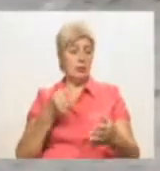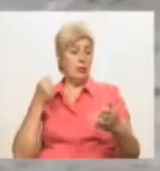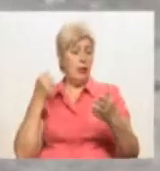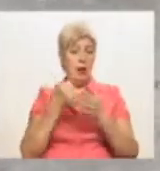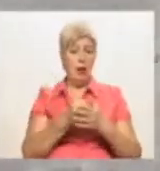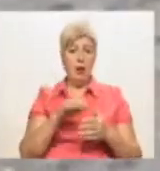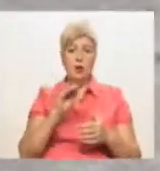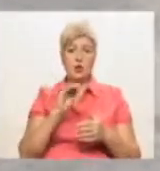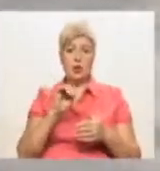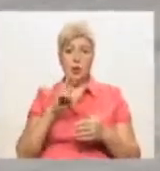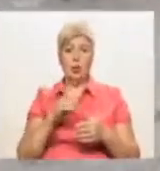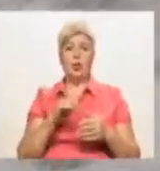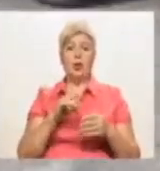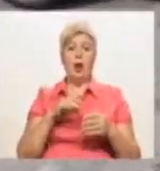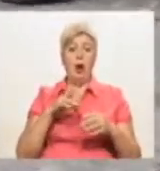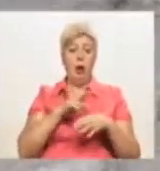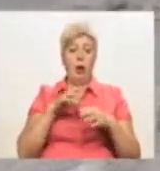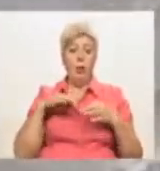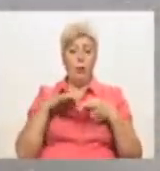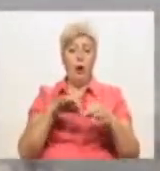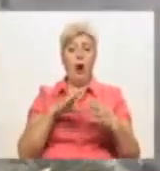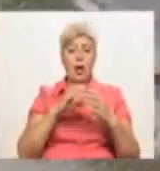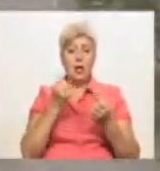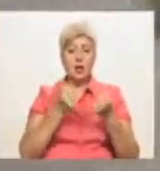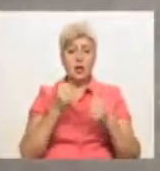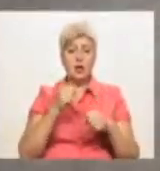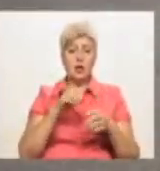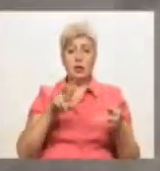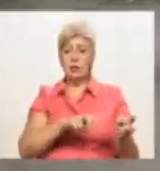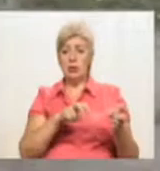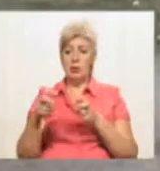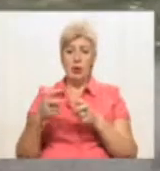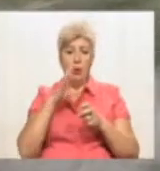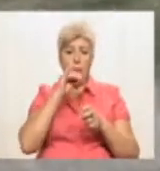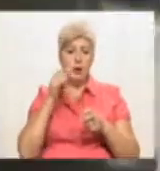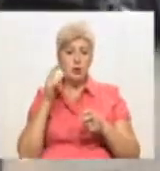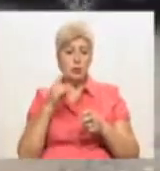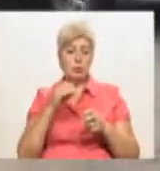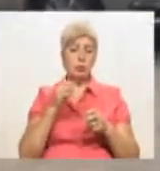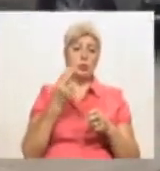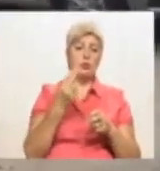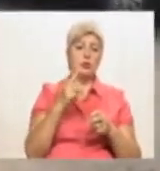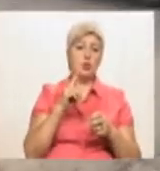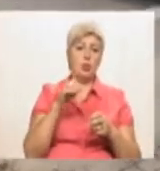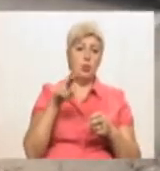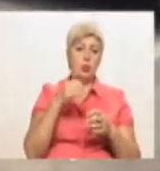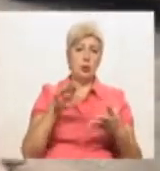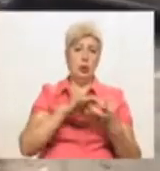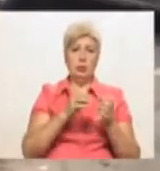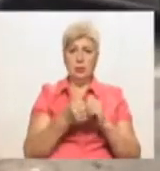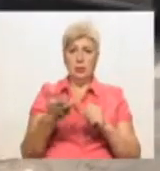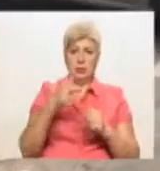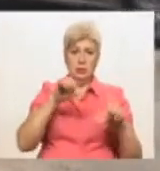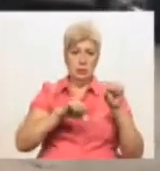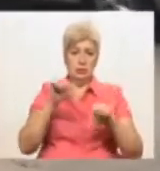в Жигулі, через що машини правоохоронців відкинули в маршрутку номер 323 та автомобіль «Шкода», повідомляє видання 0562.ua.